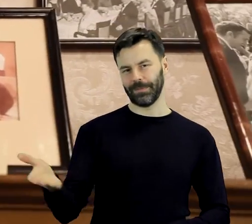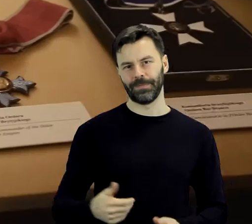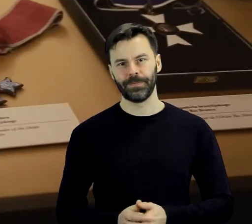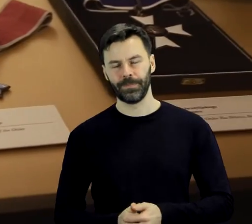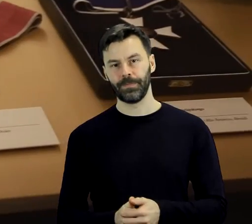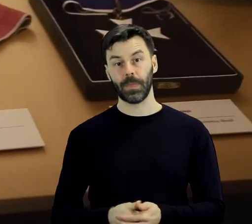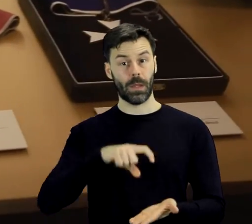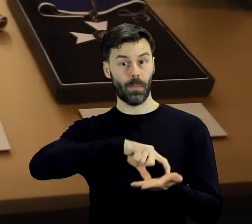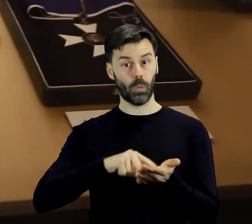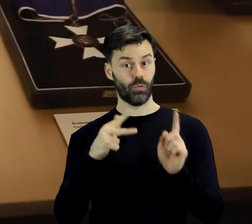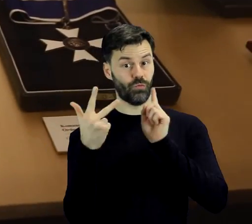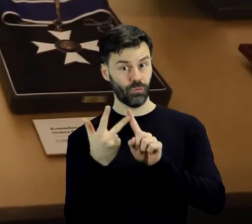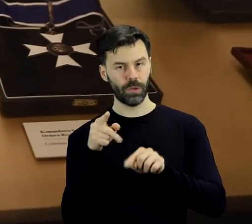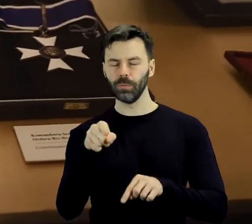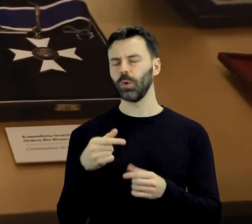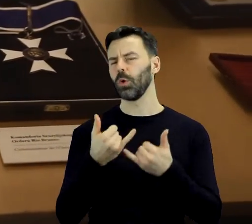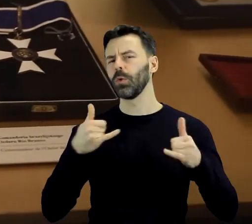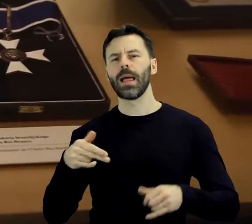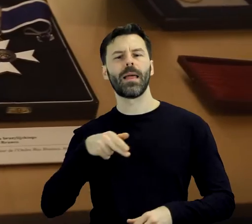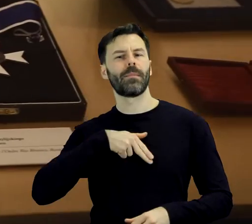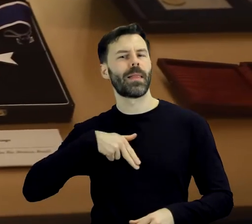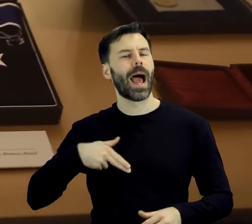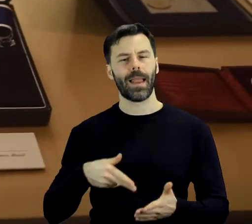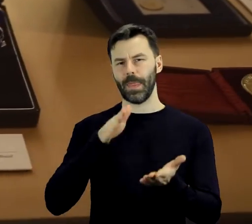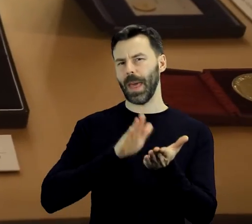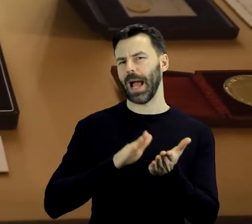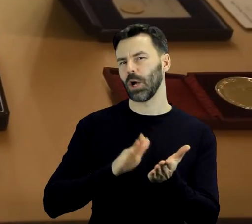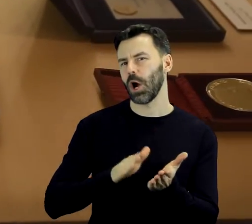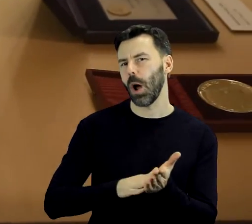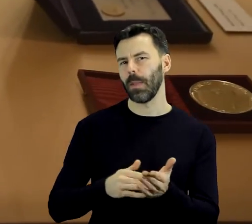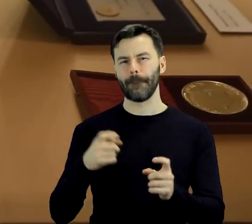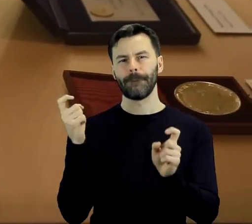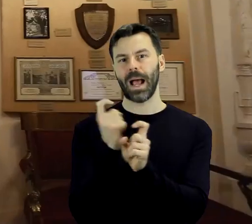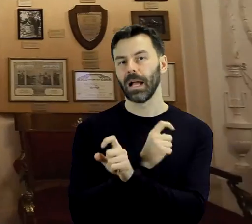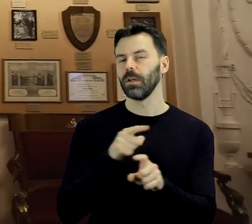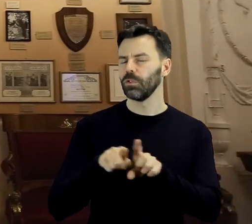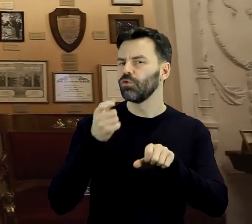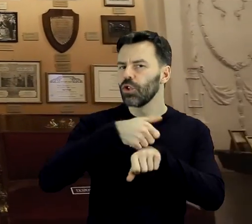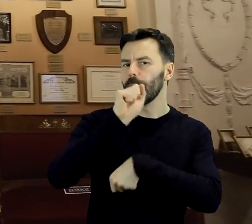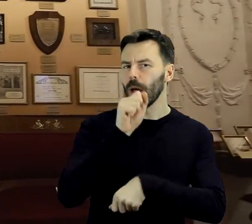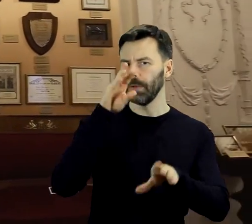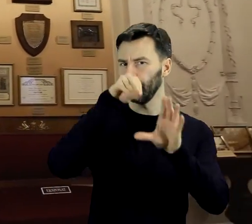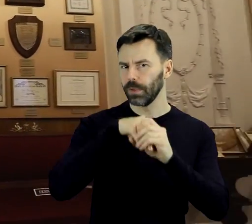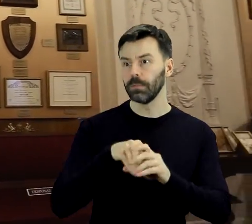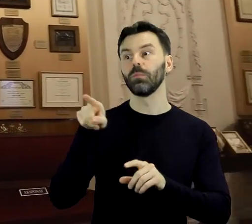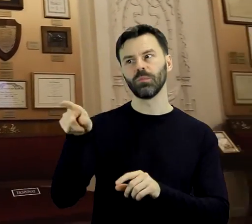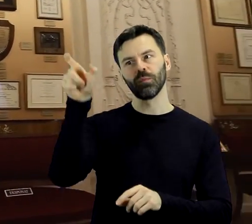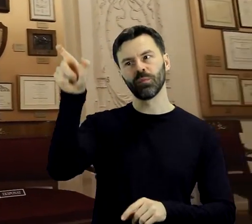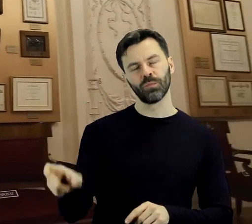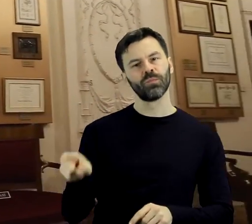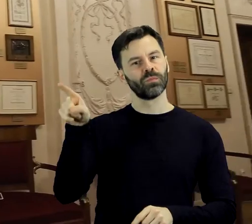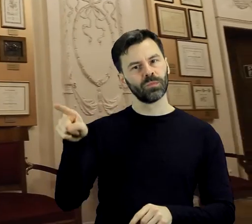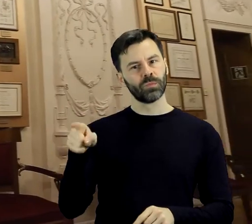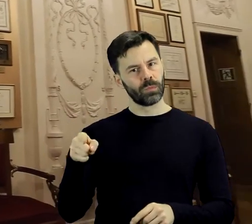W trzecim saloniku zgromadzono liczne nagrody, medale, odznaczenia państwowe oraz dyplomy, jakie Artur